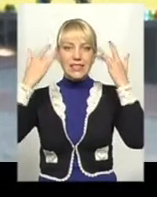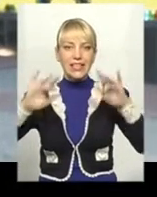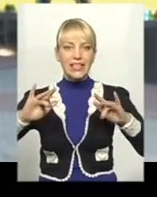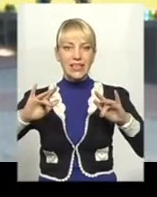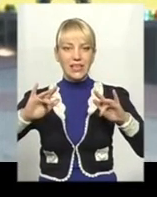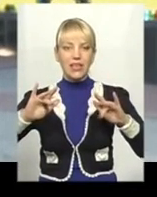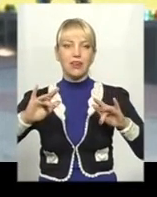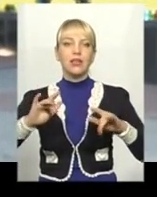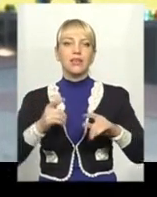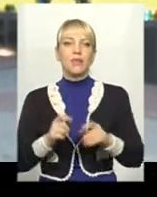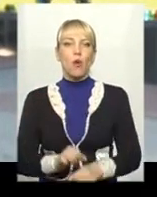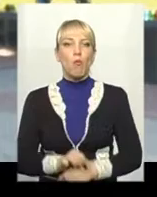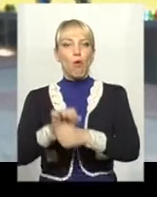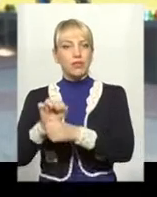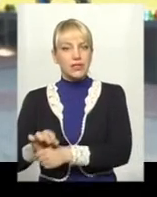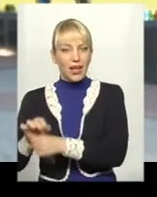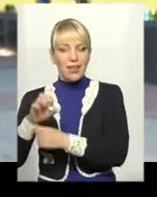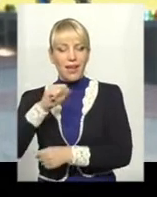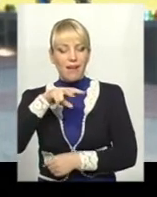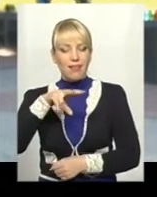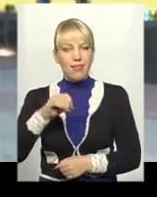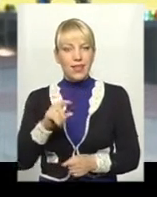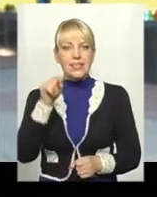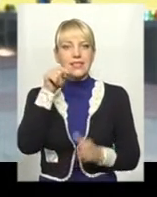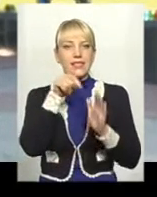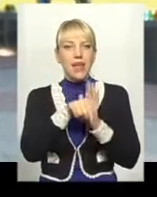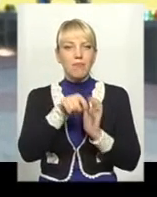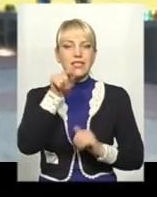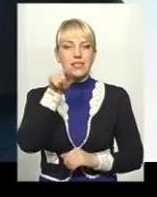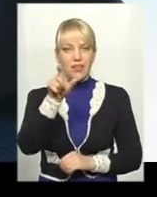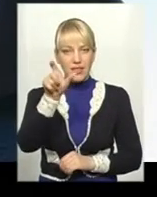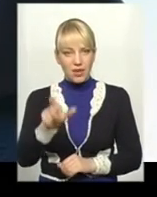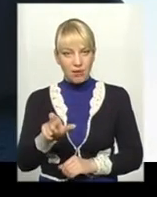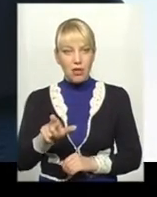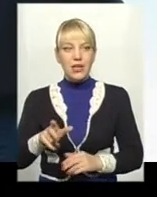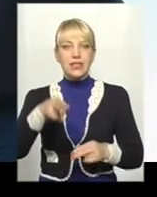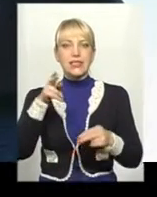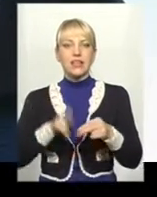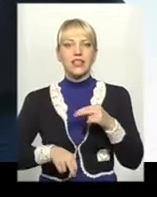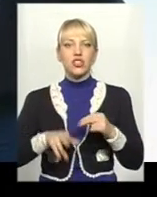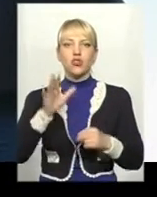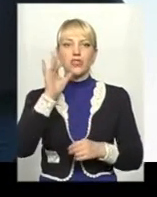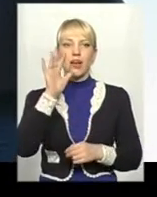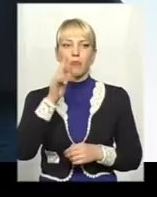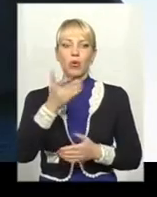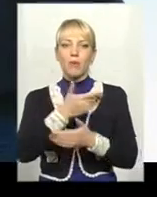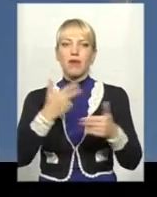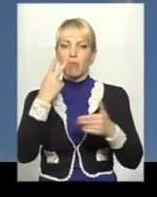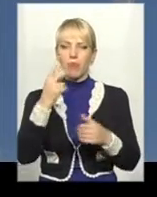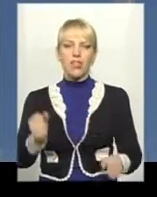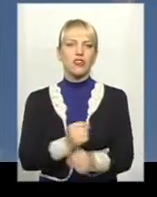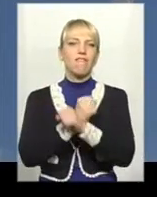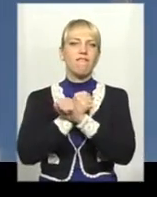саме з ним завершується ця епоха. Ми б побачили вибух спротиву